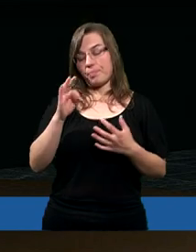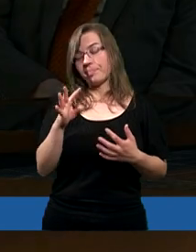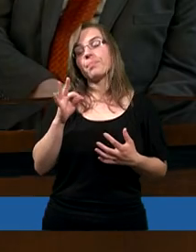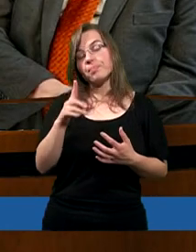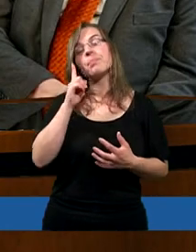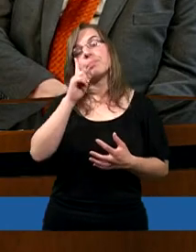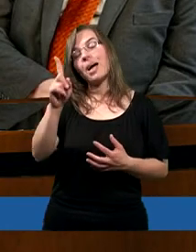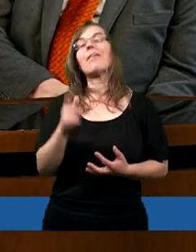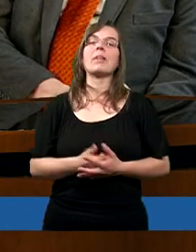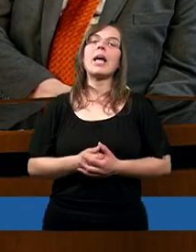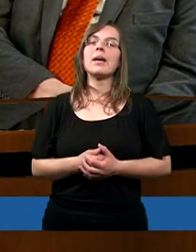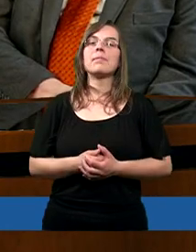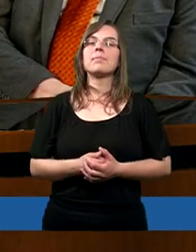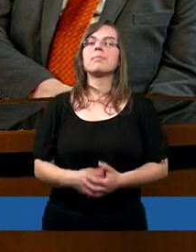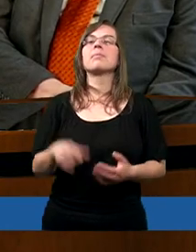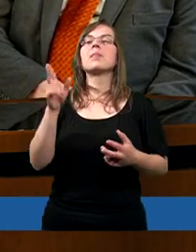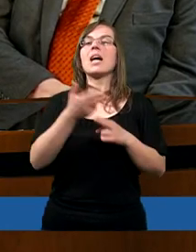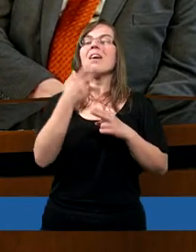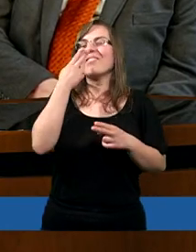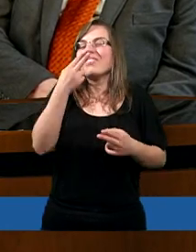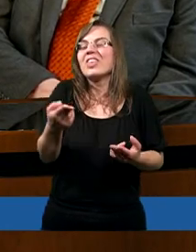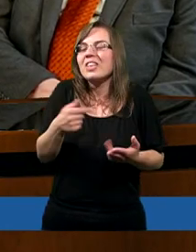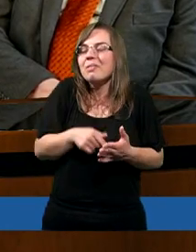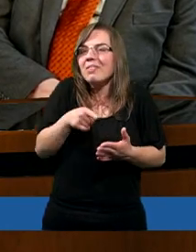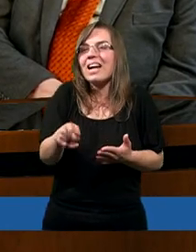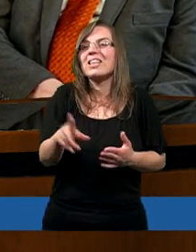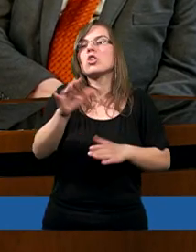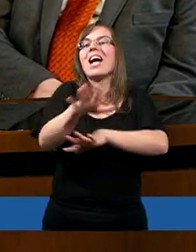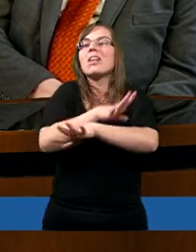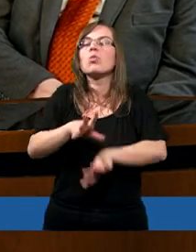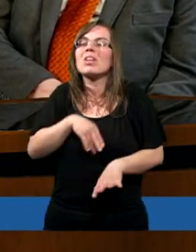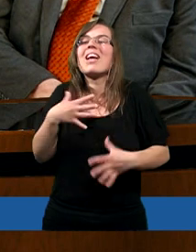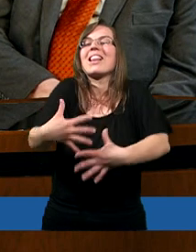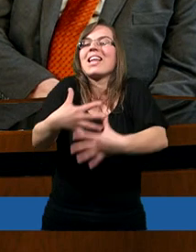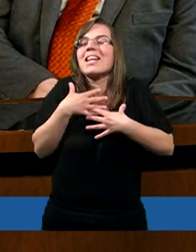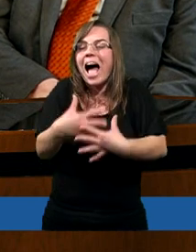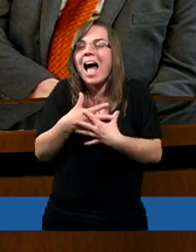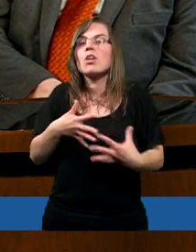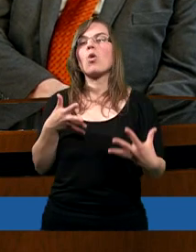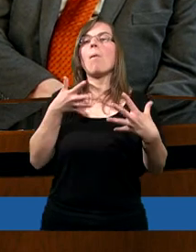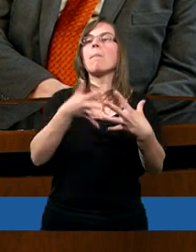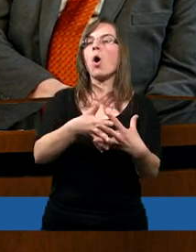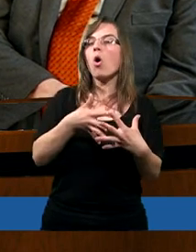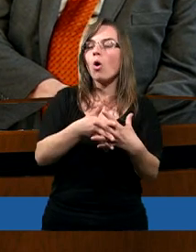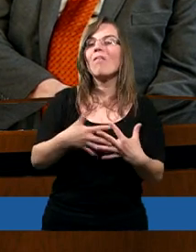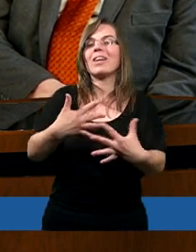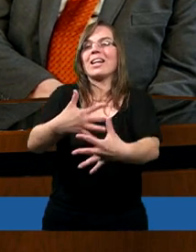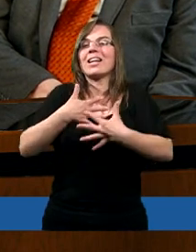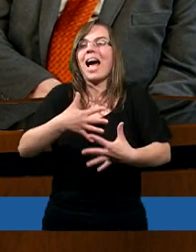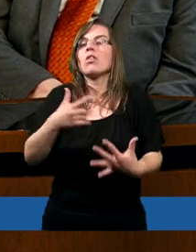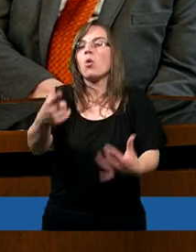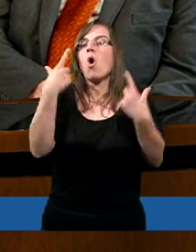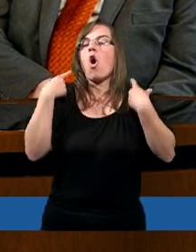Tak, tak, dziękuję. No właśnie, czyli widzimy, że jeżeli Duch Święty natchnął proroków, natchnął